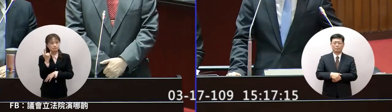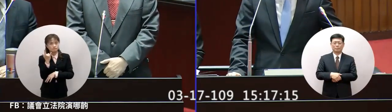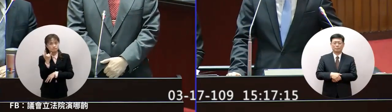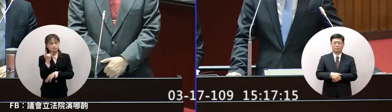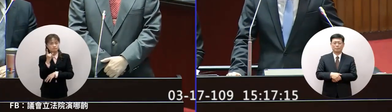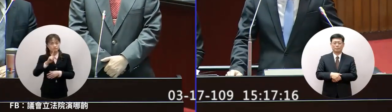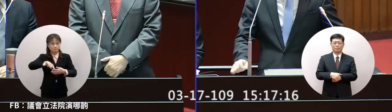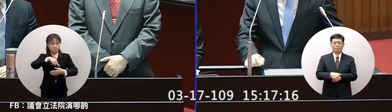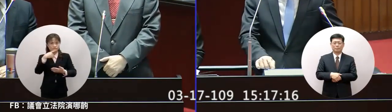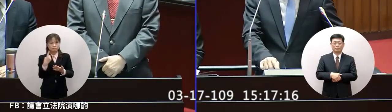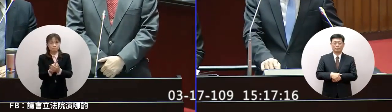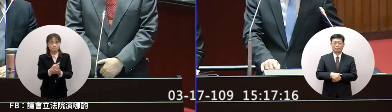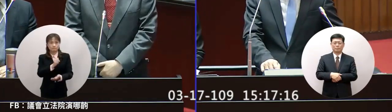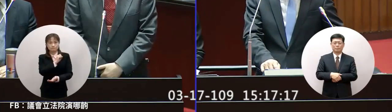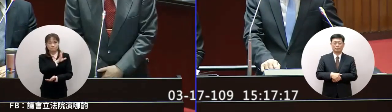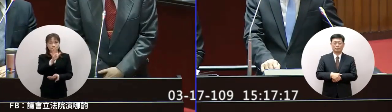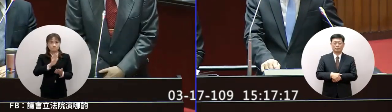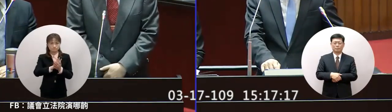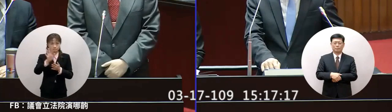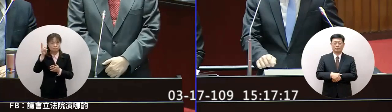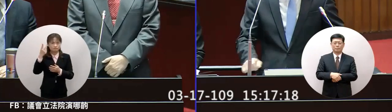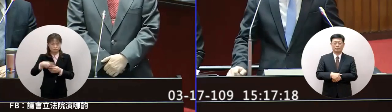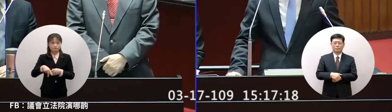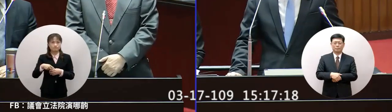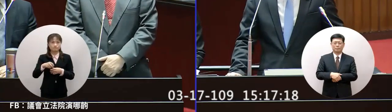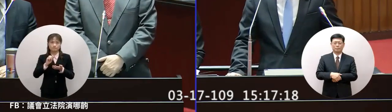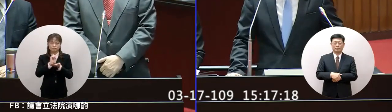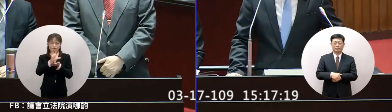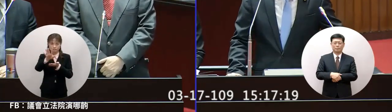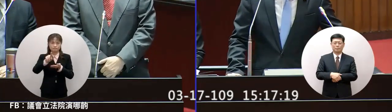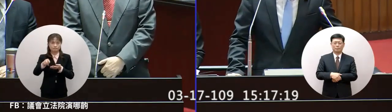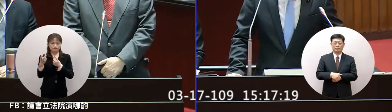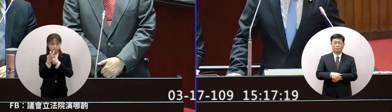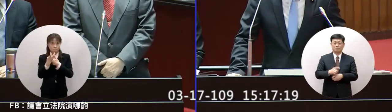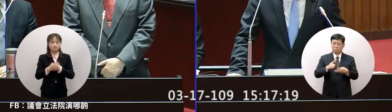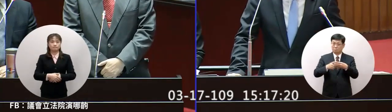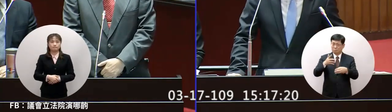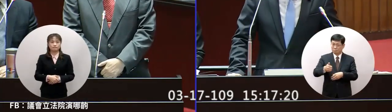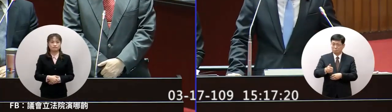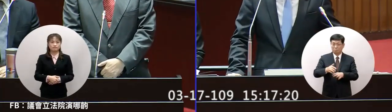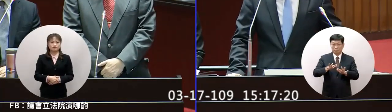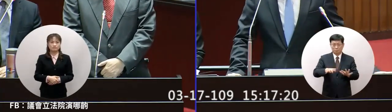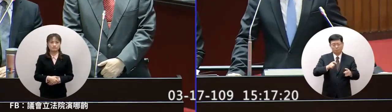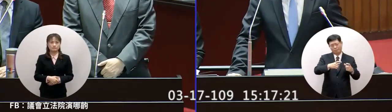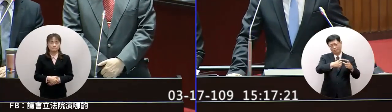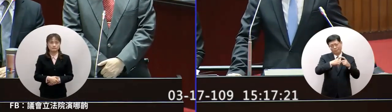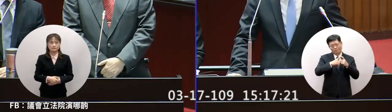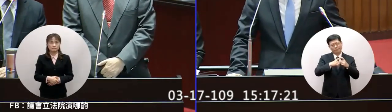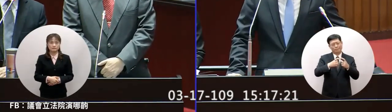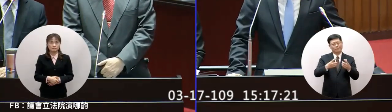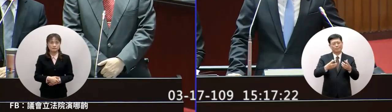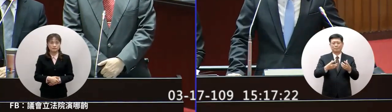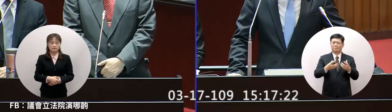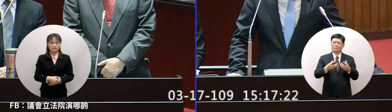這個我們會接受你們貴宴的監督各位這個答覆